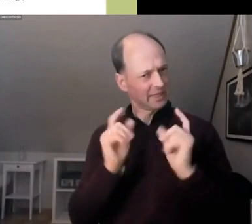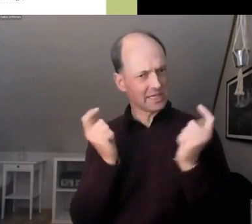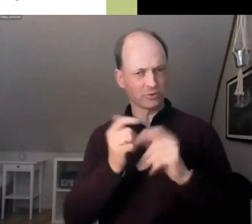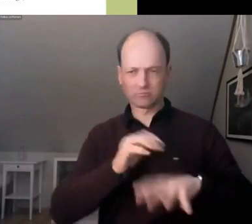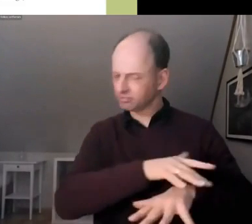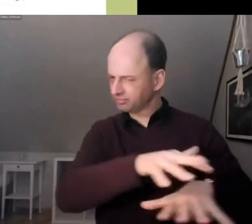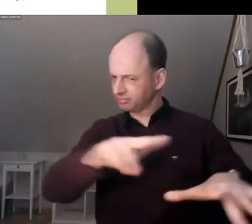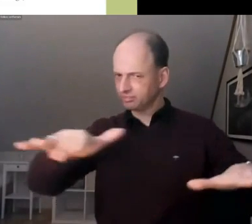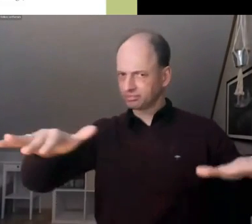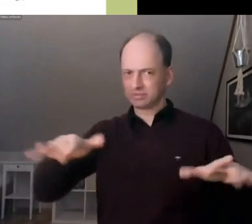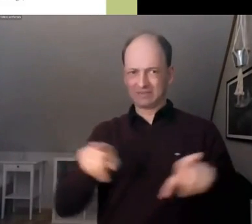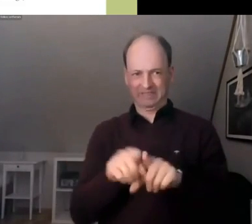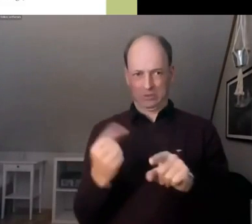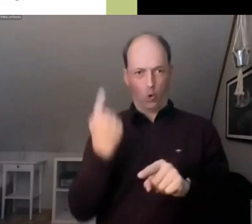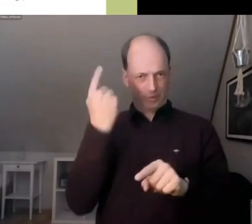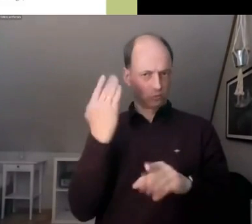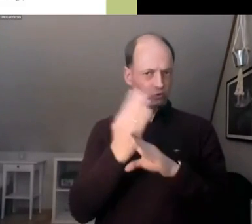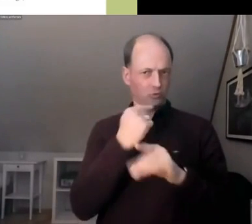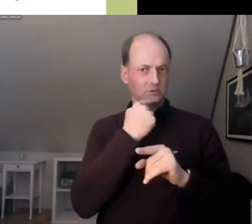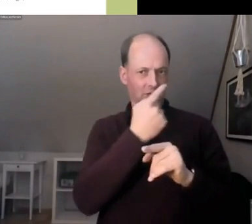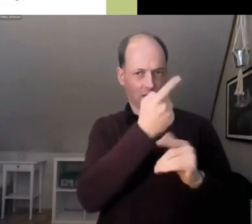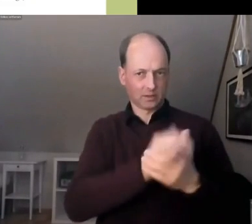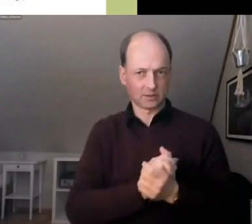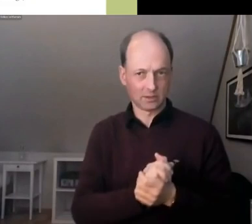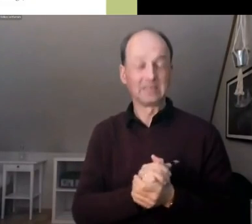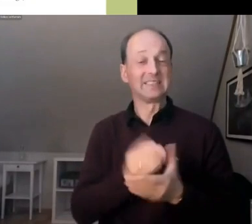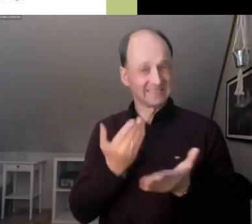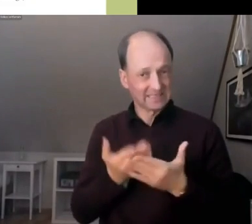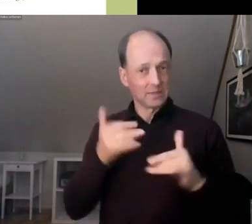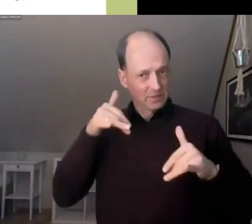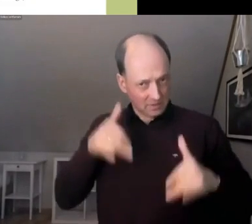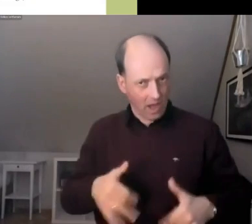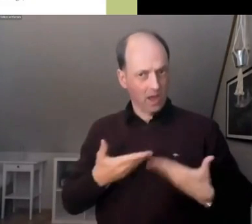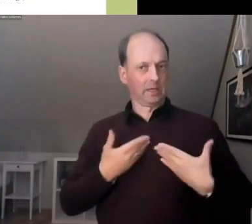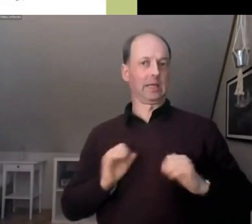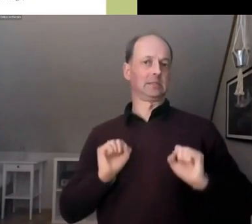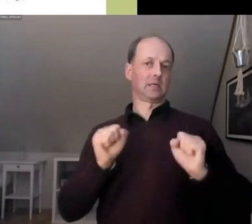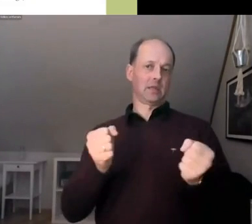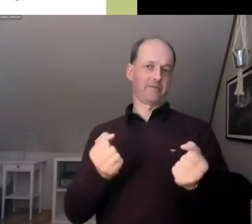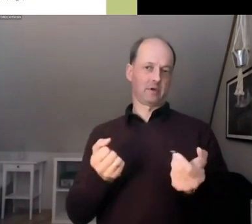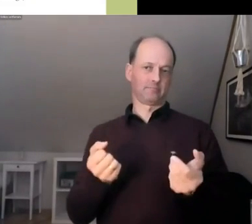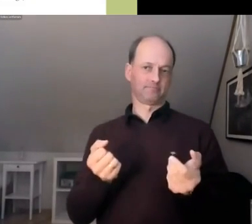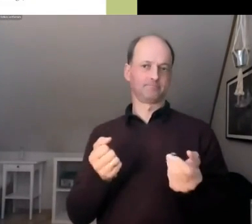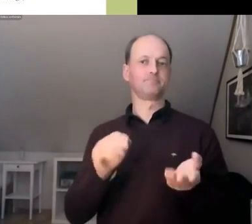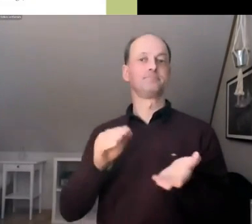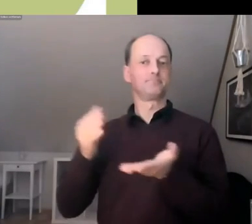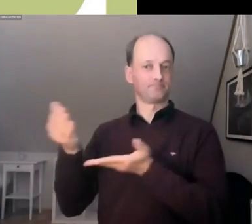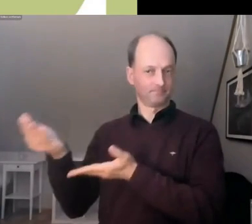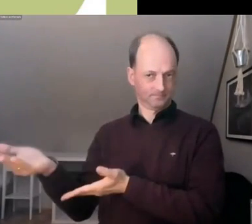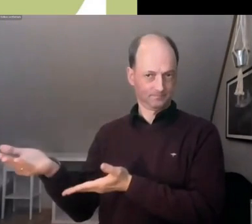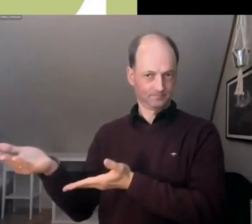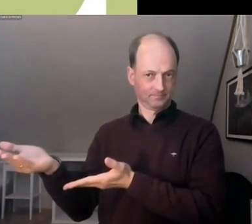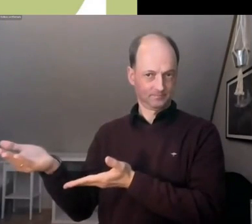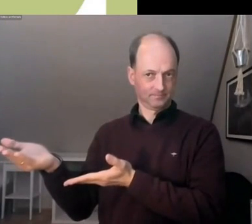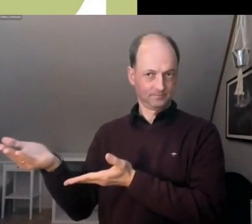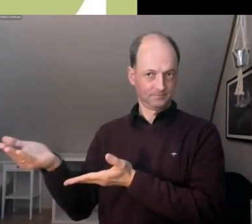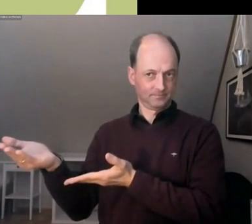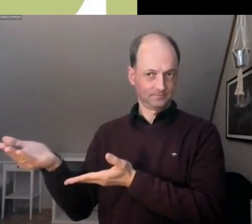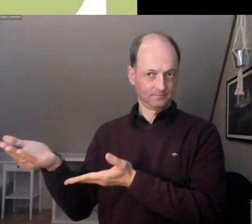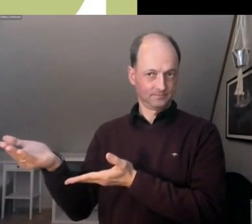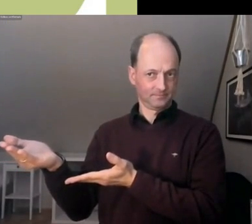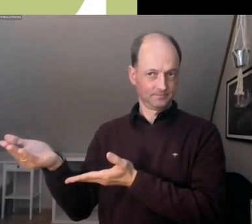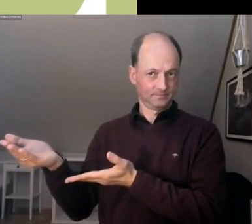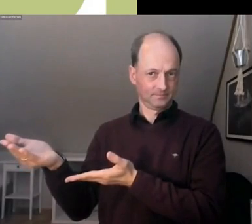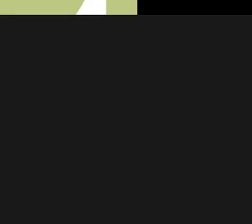wie es oben auch steht. Und genau dafür stehen wir. Wir möchten die Einhaltung der Pariser Klimaziele